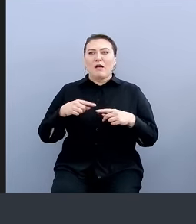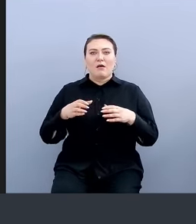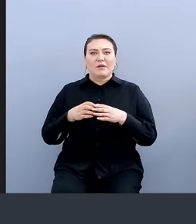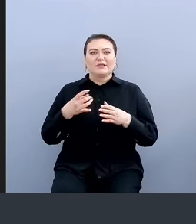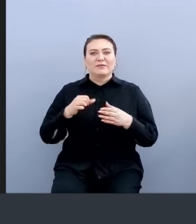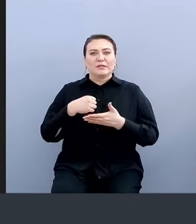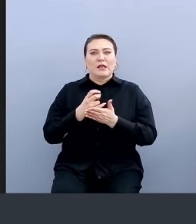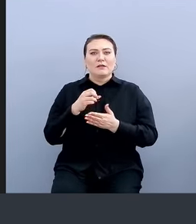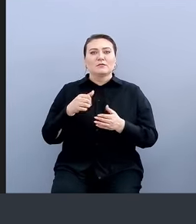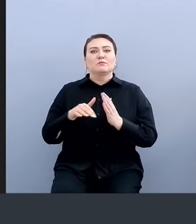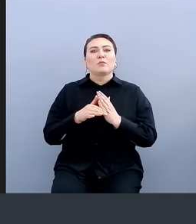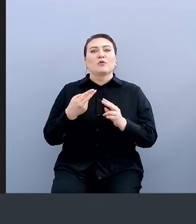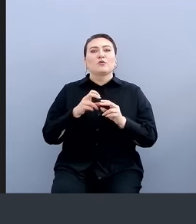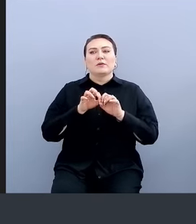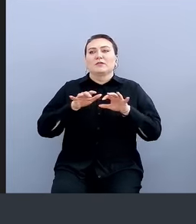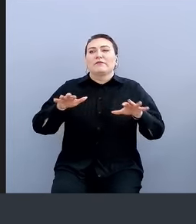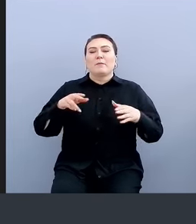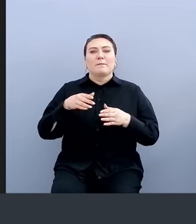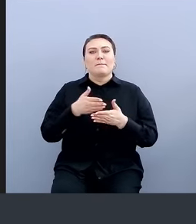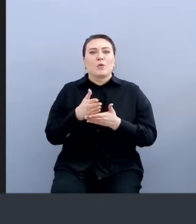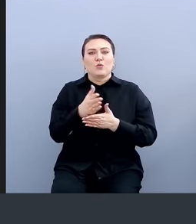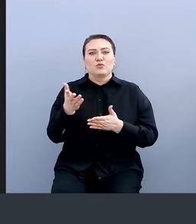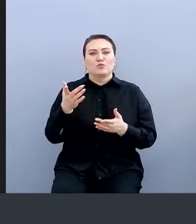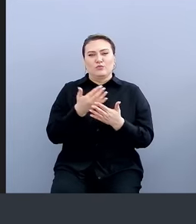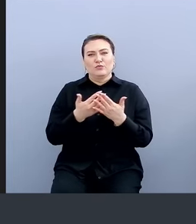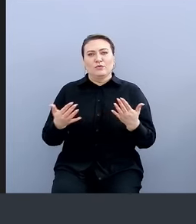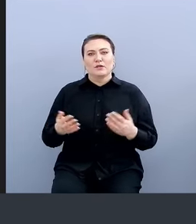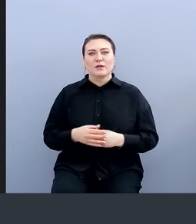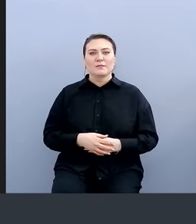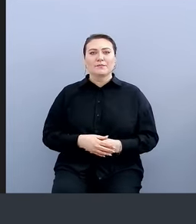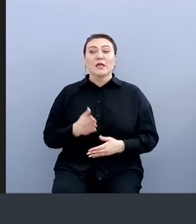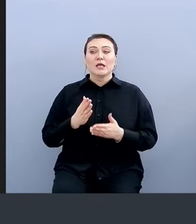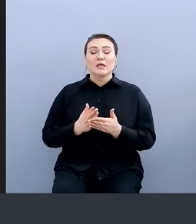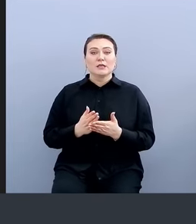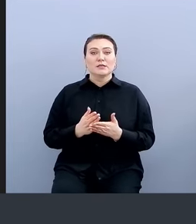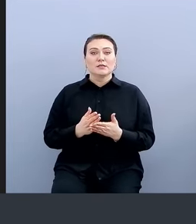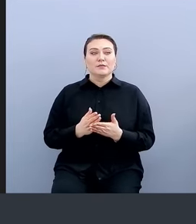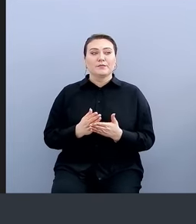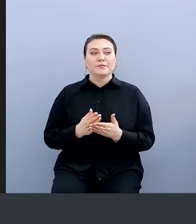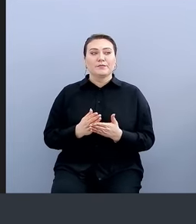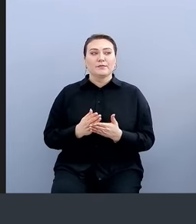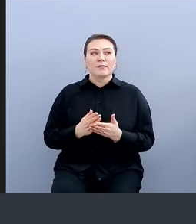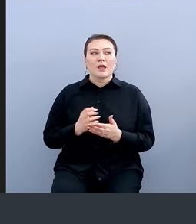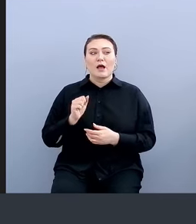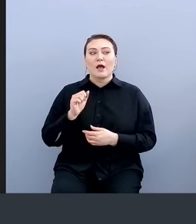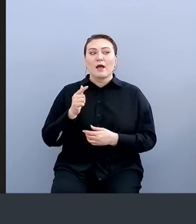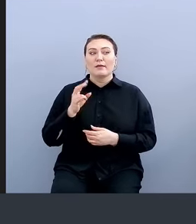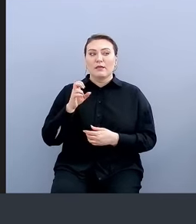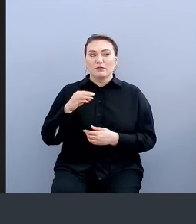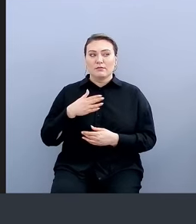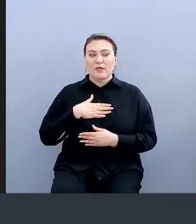стандарт, с помощью которого мы раскатываем политики, бинарии и так далее. И есть агент наш соковский,